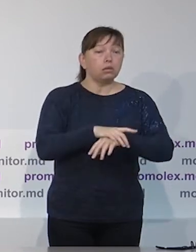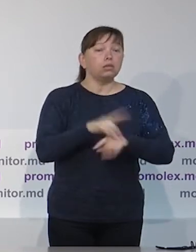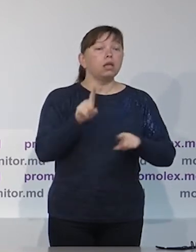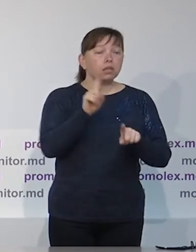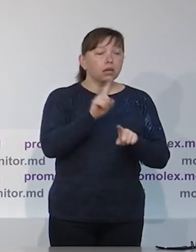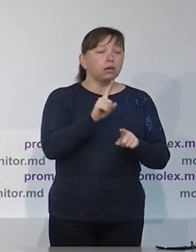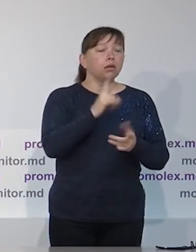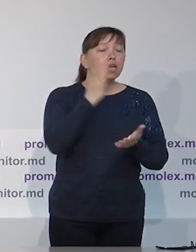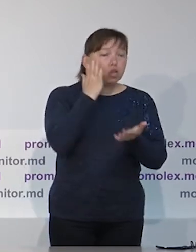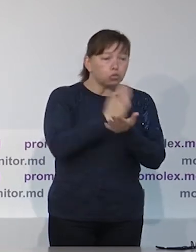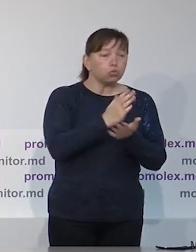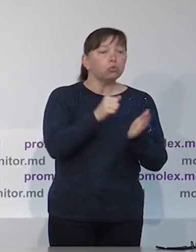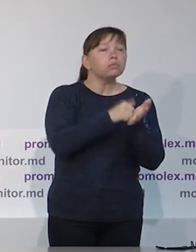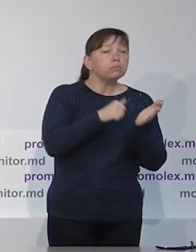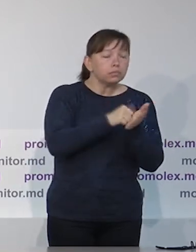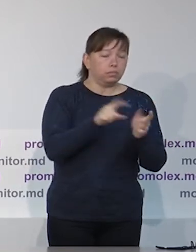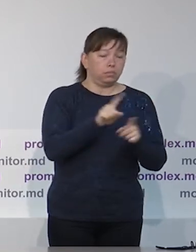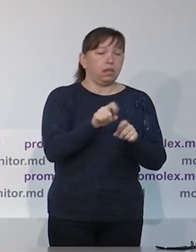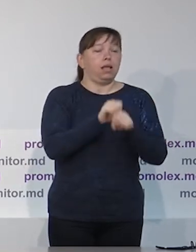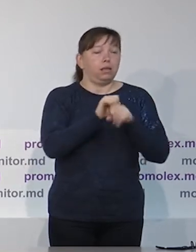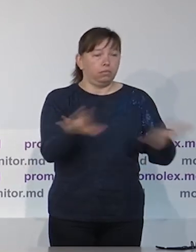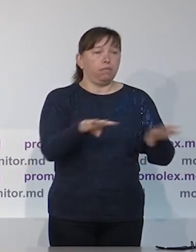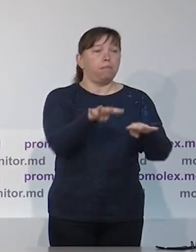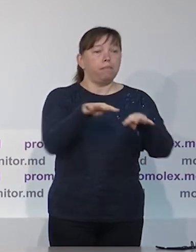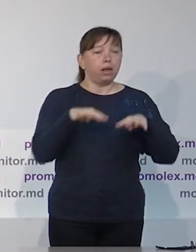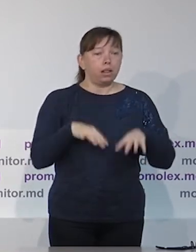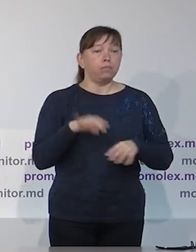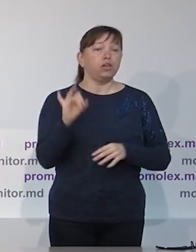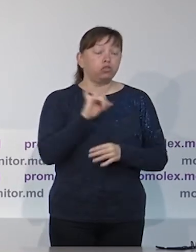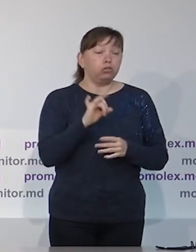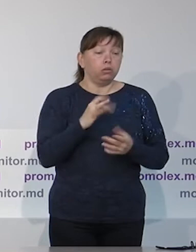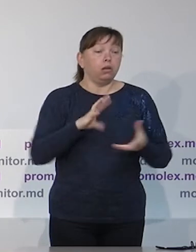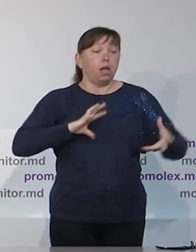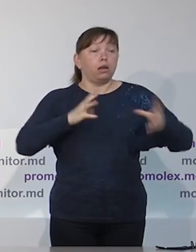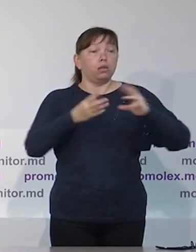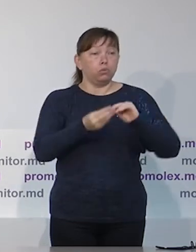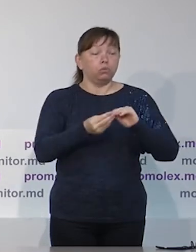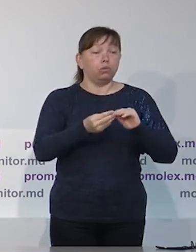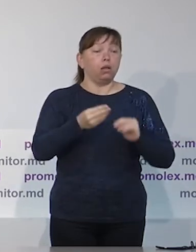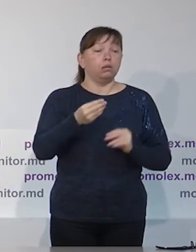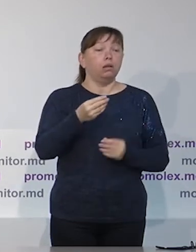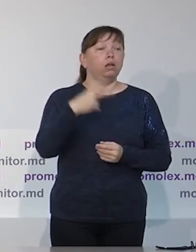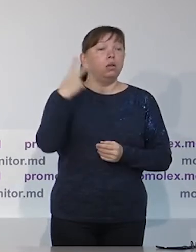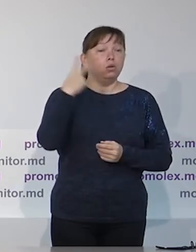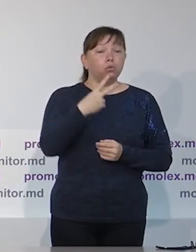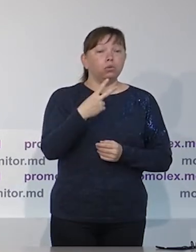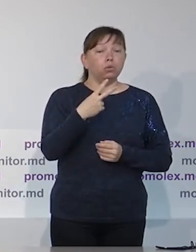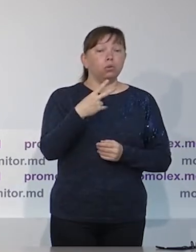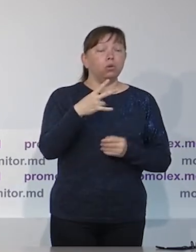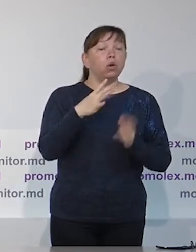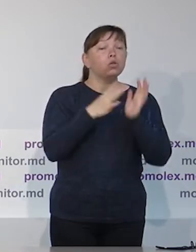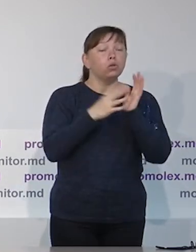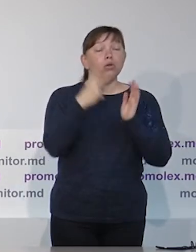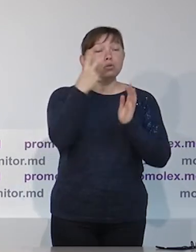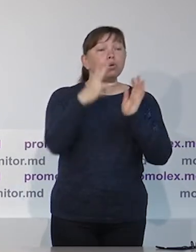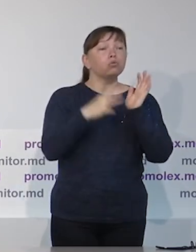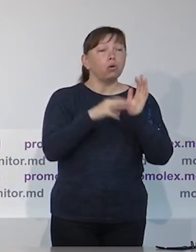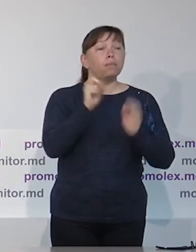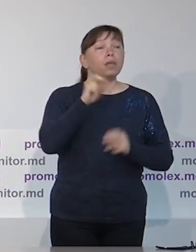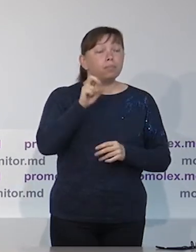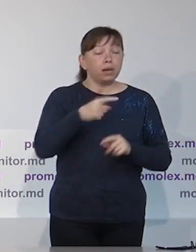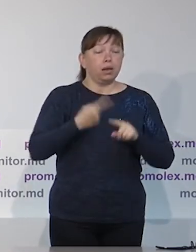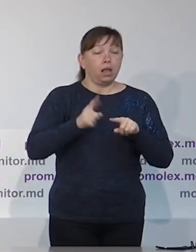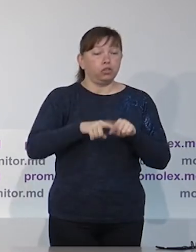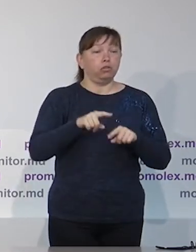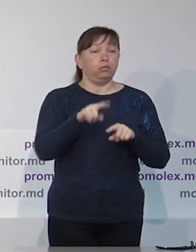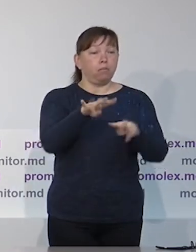последней инстанции Конституционный суд 15 апреля принял решение распустить парламент